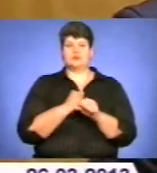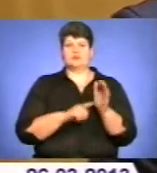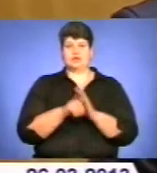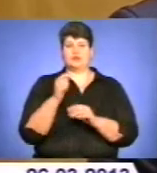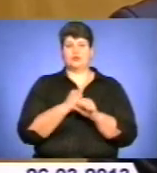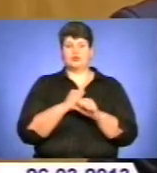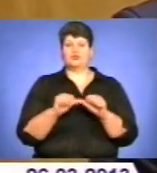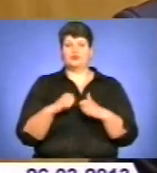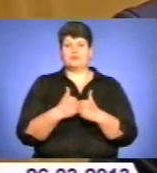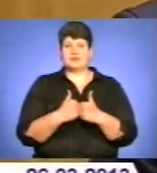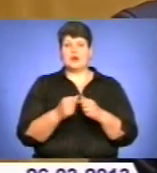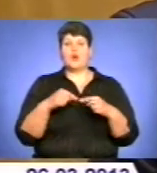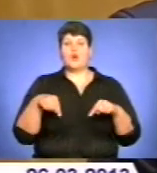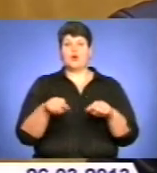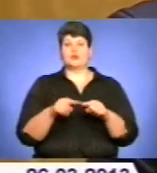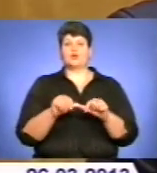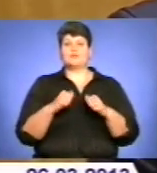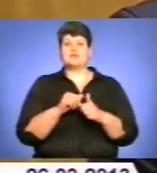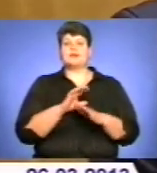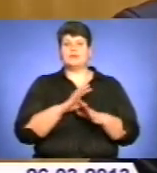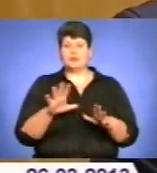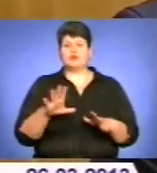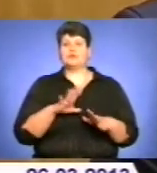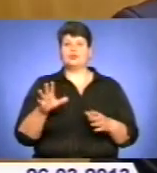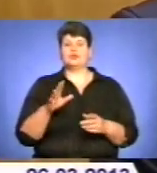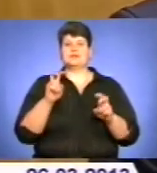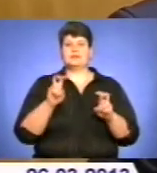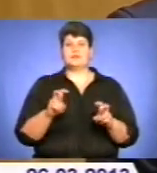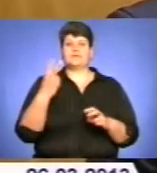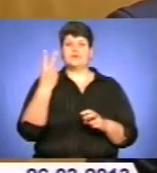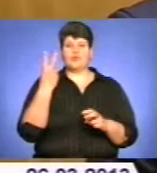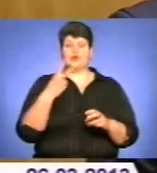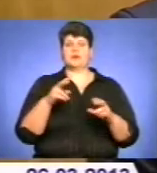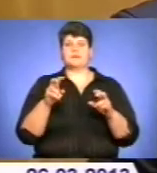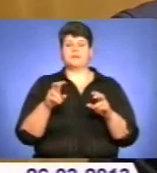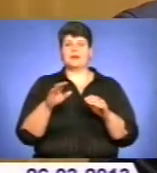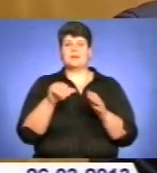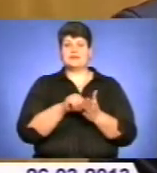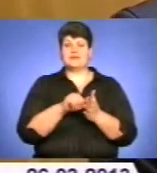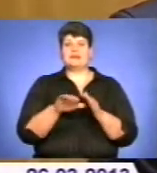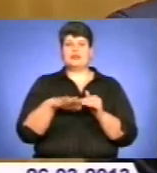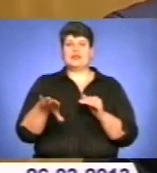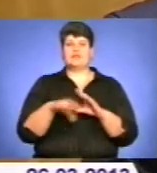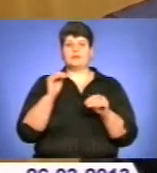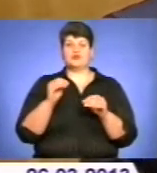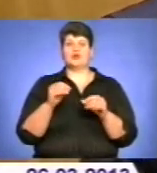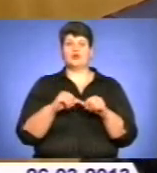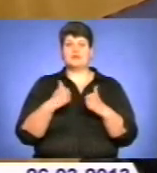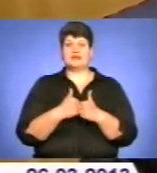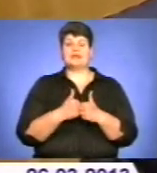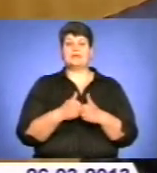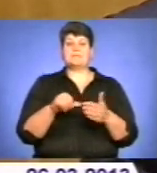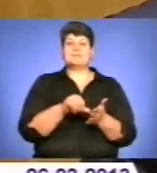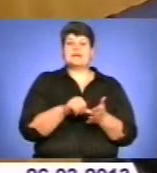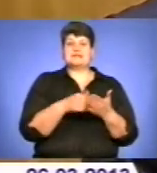Великий жаль, кворому комісії не було, тому що було відсутно двоє представників територіальної виборчої комісії, які представляють в даному